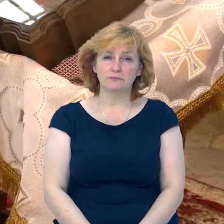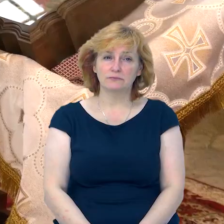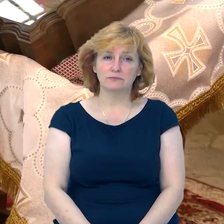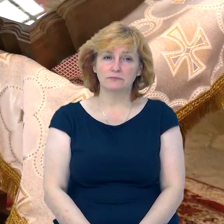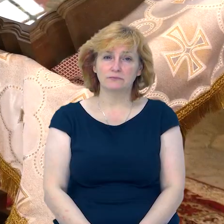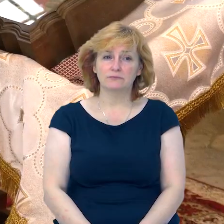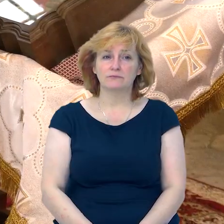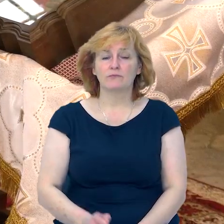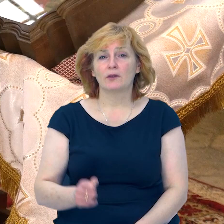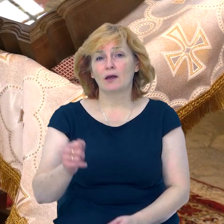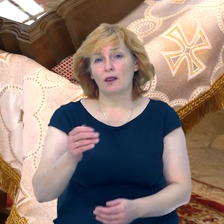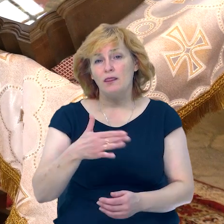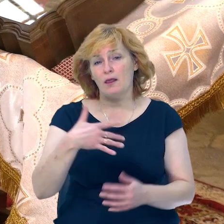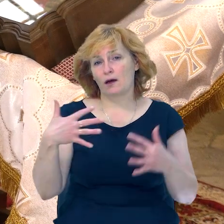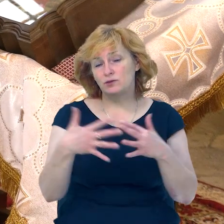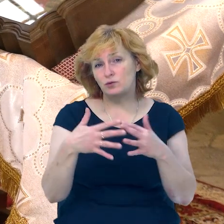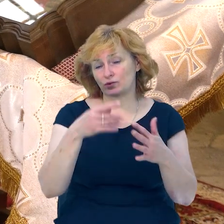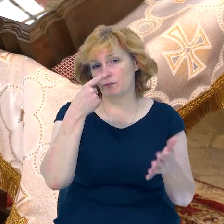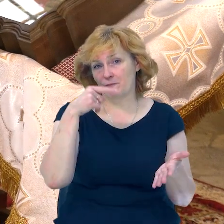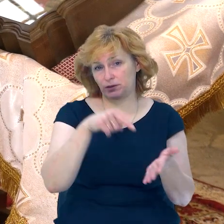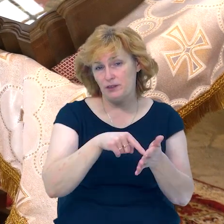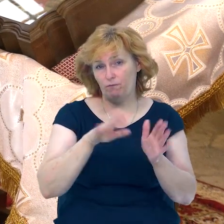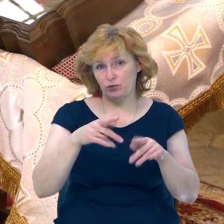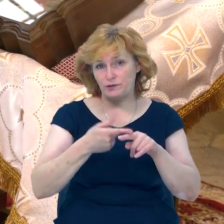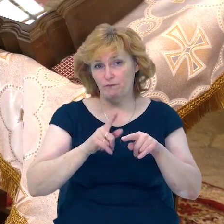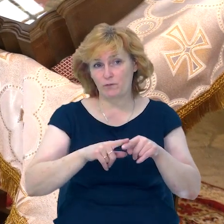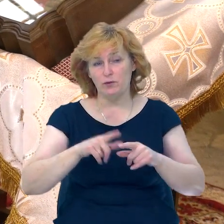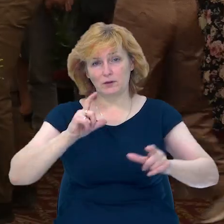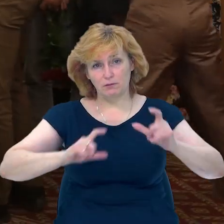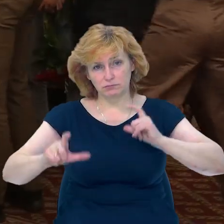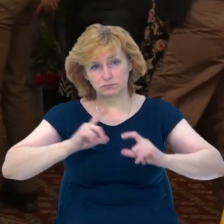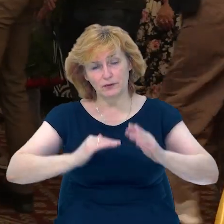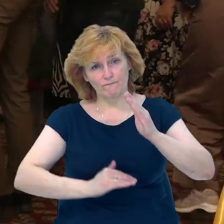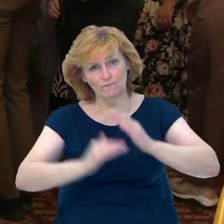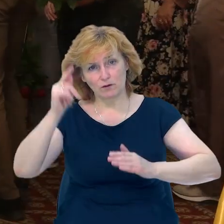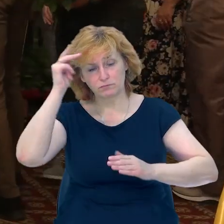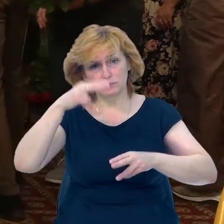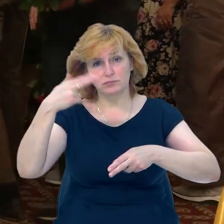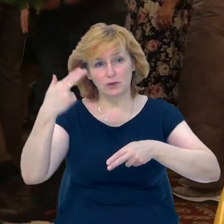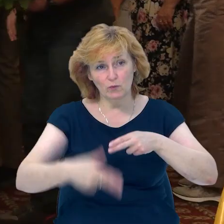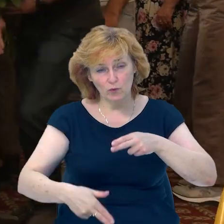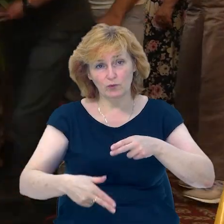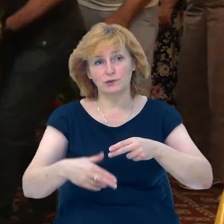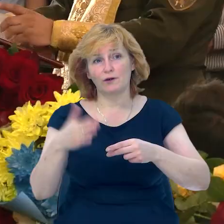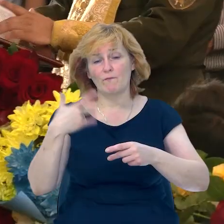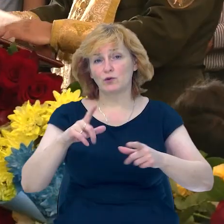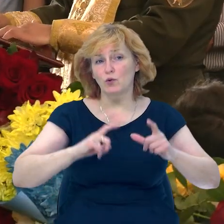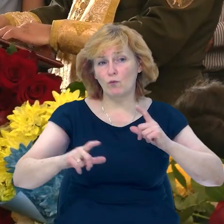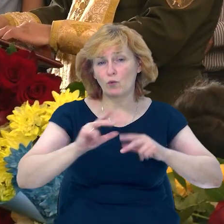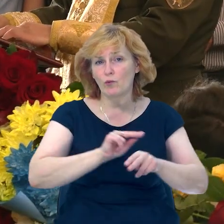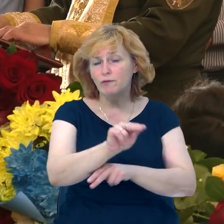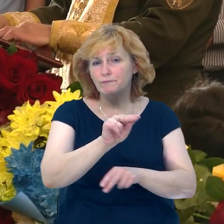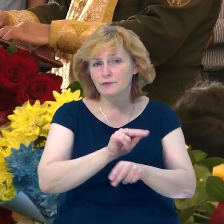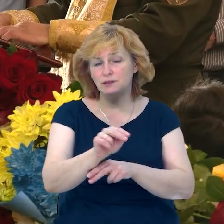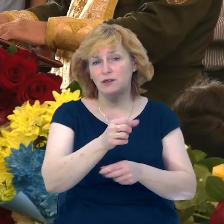На службу лейтенант потрапив цього року, після Національної академії сухопутних військ. У складі зведеного підрозділу пройшов курси Королівської